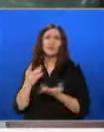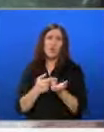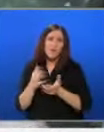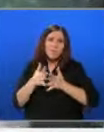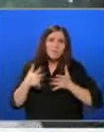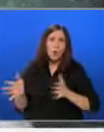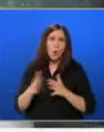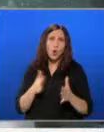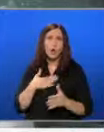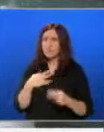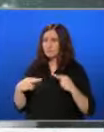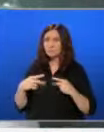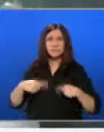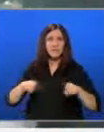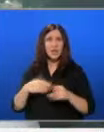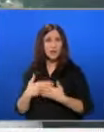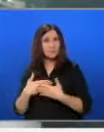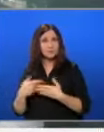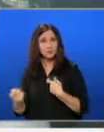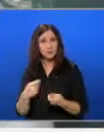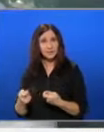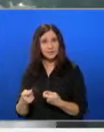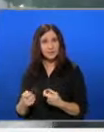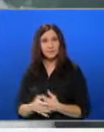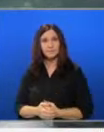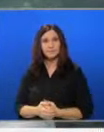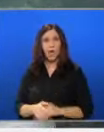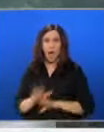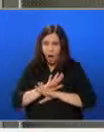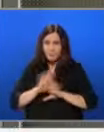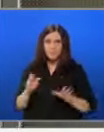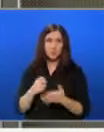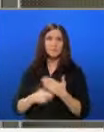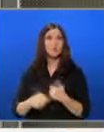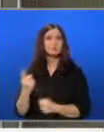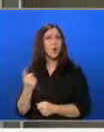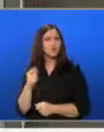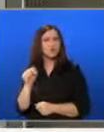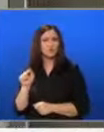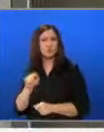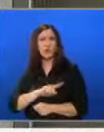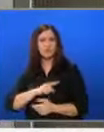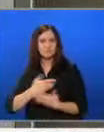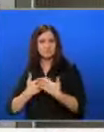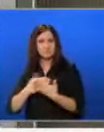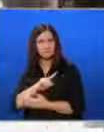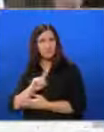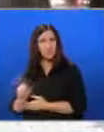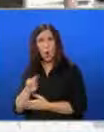заведение има до магазина. Абсурдно е просто. И особено пък тук, до кафето,